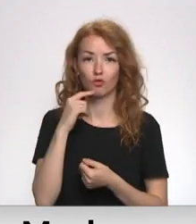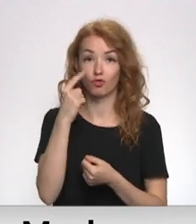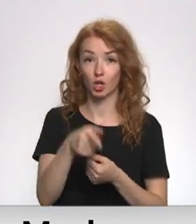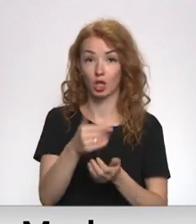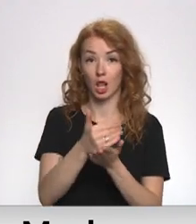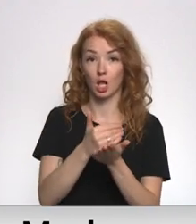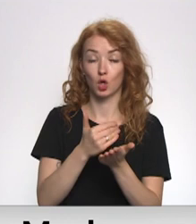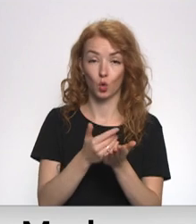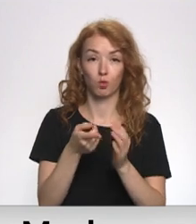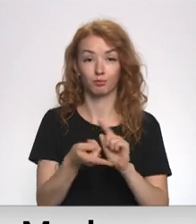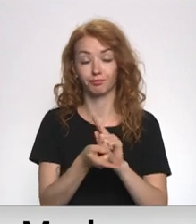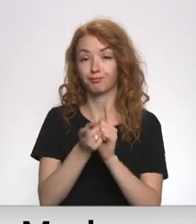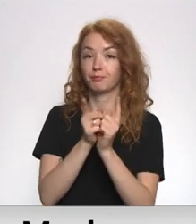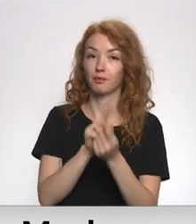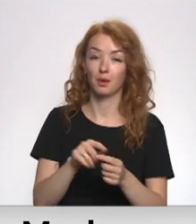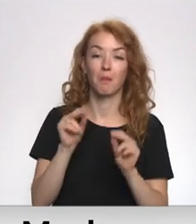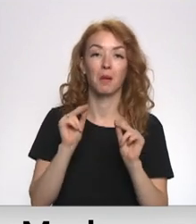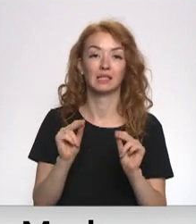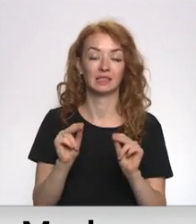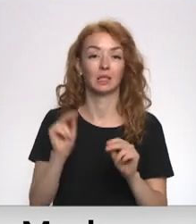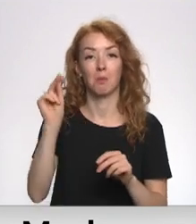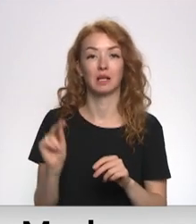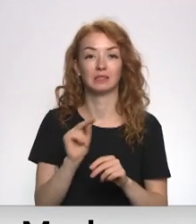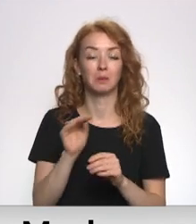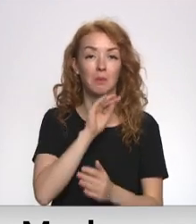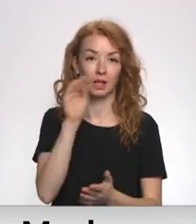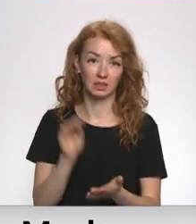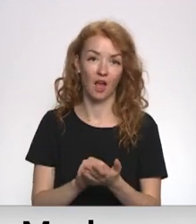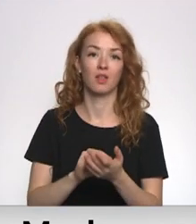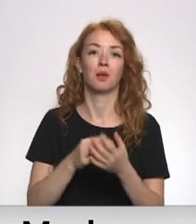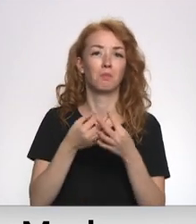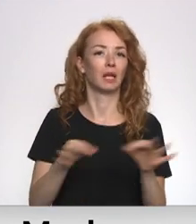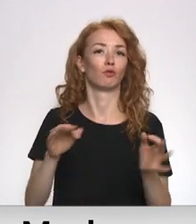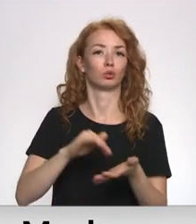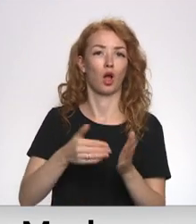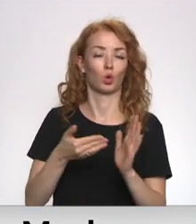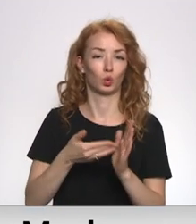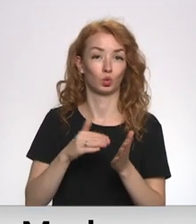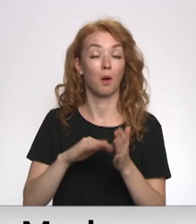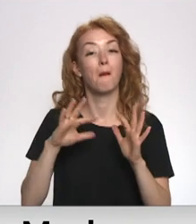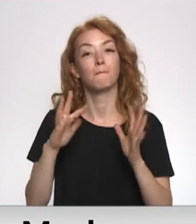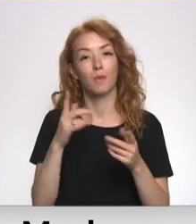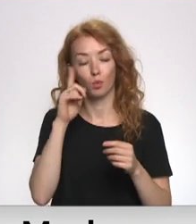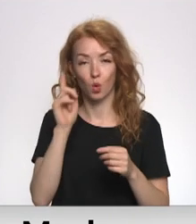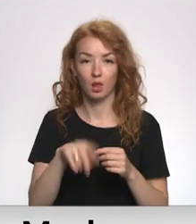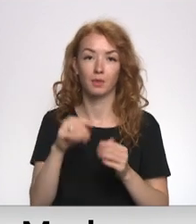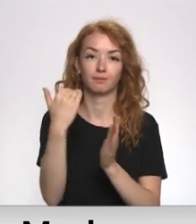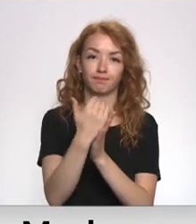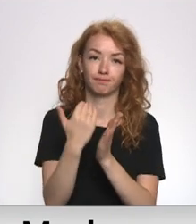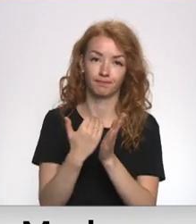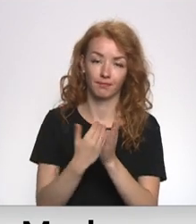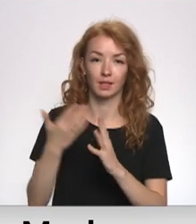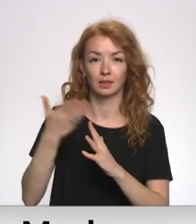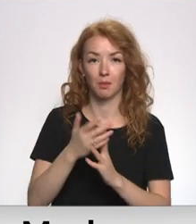nostiprinās pareisticīgās baznīcas patstāvīgo un neatkarīgo statusu. Tie gan neaceļ kanoniskās saites starp